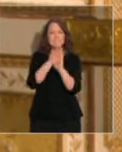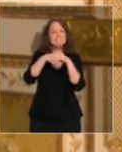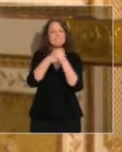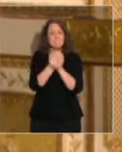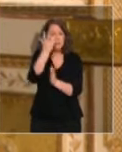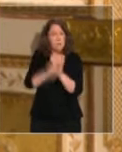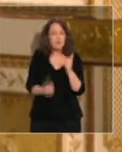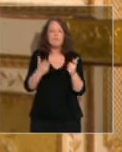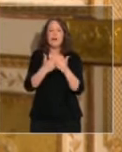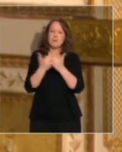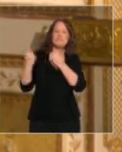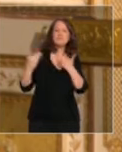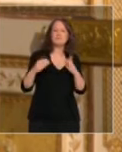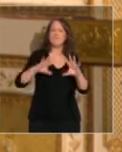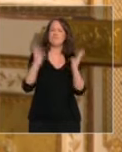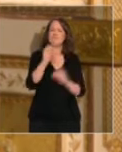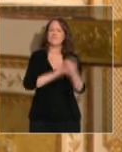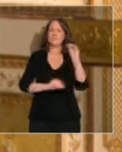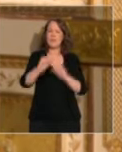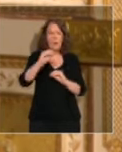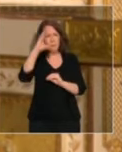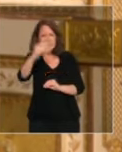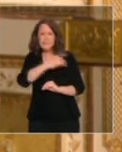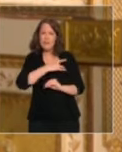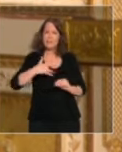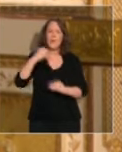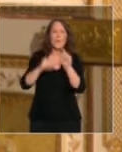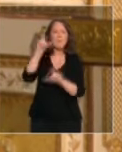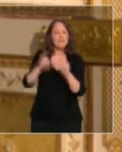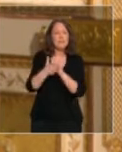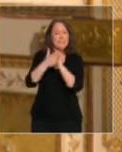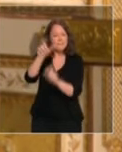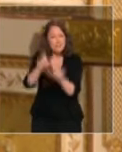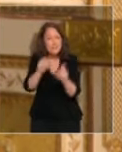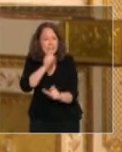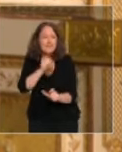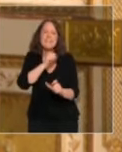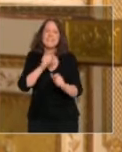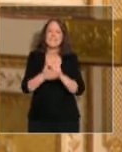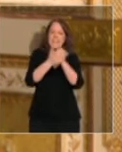voulu pour nos soignants, pour les personnels s'occupant de nos aînés, pour les infirmières, les aides à domicile.